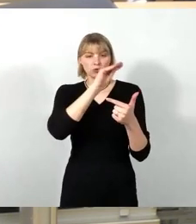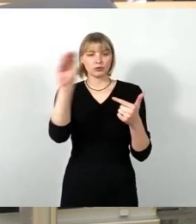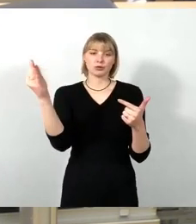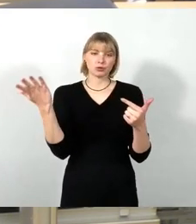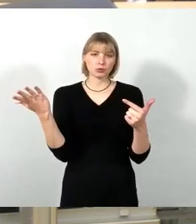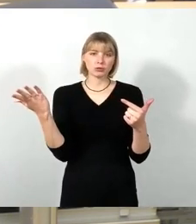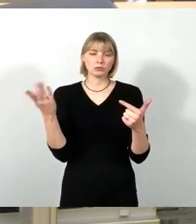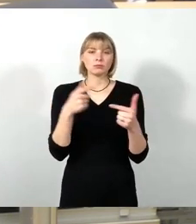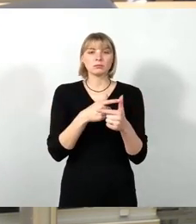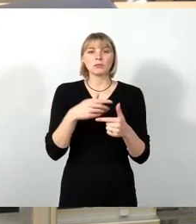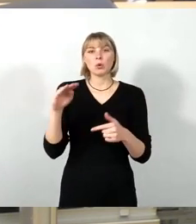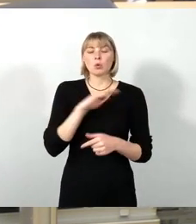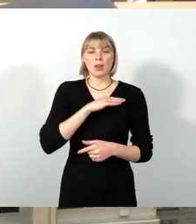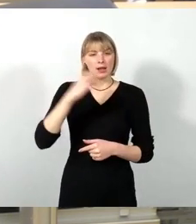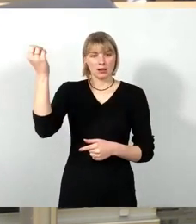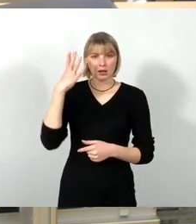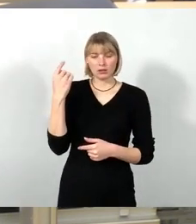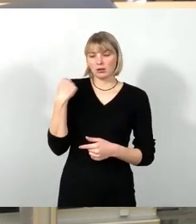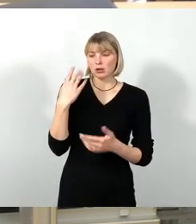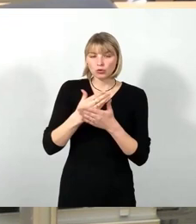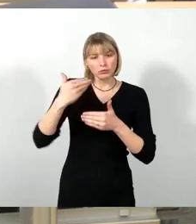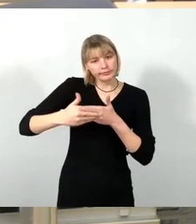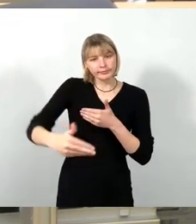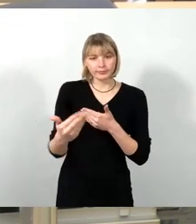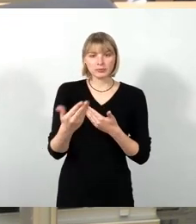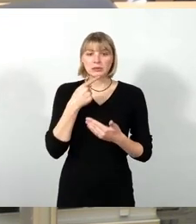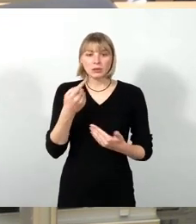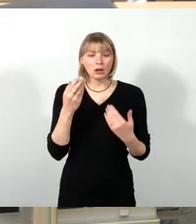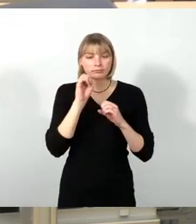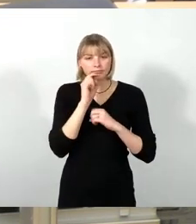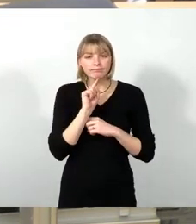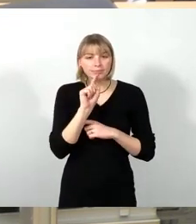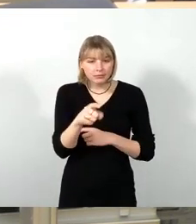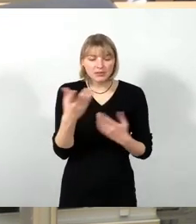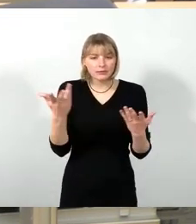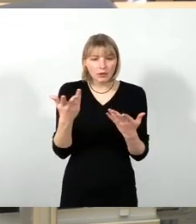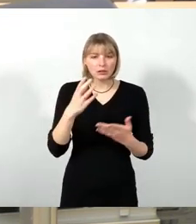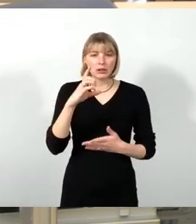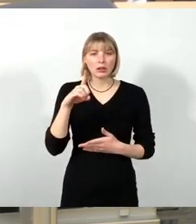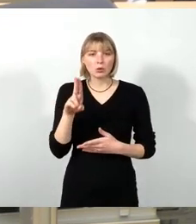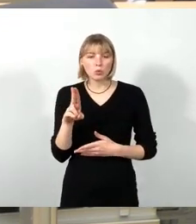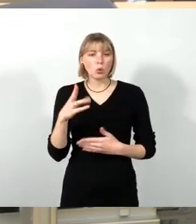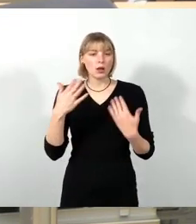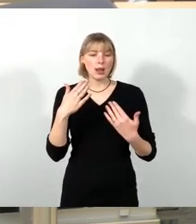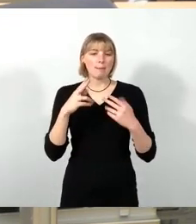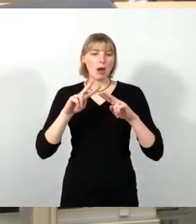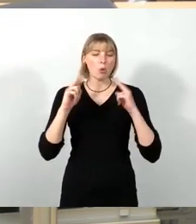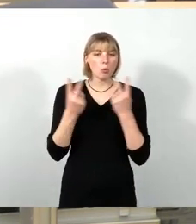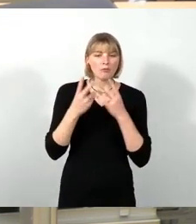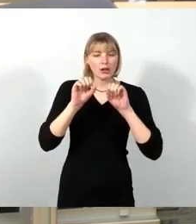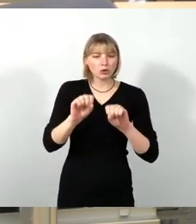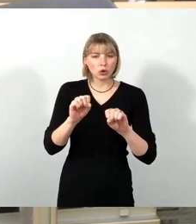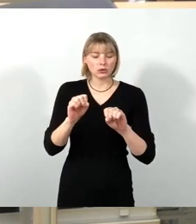Lichte hier zum wiederholten Mal behauptet, dass die CDU sich nie für Klima und Umweltschutz und für